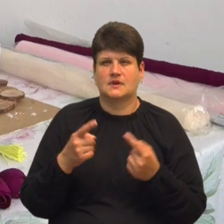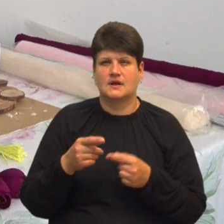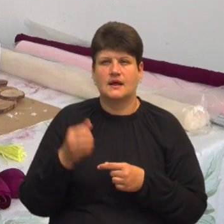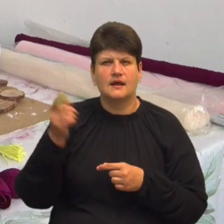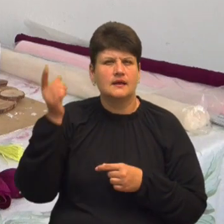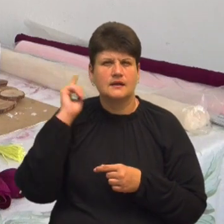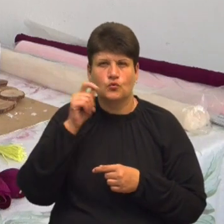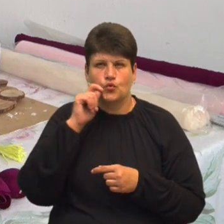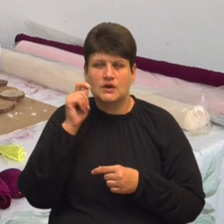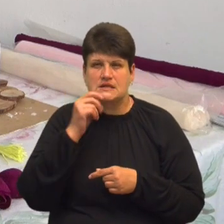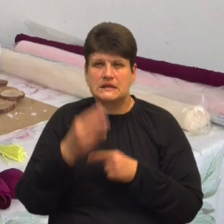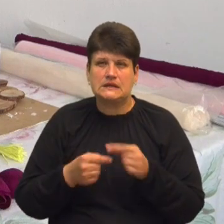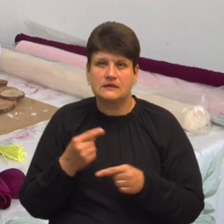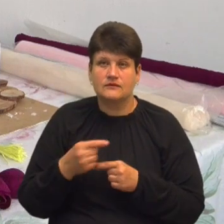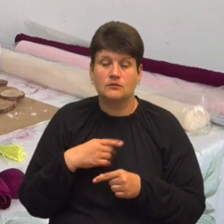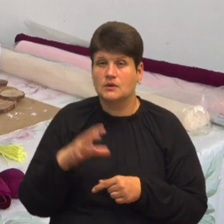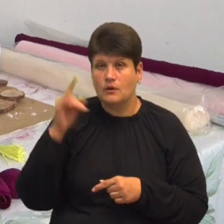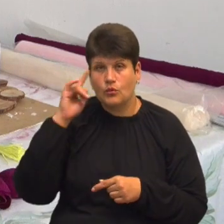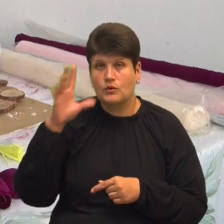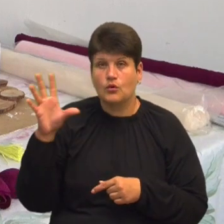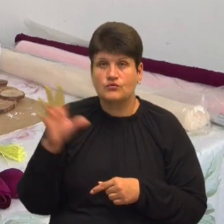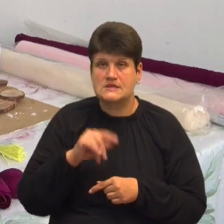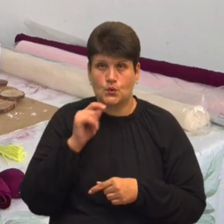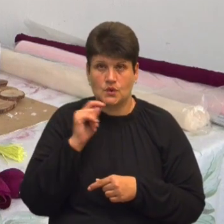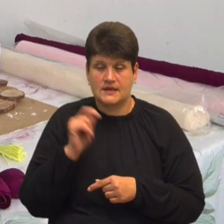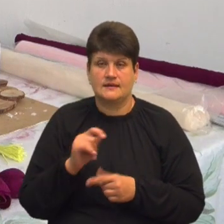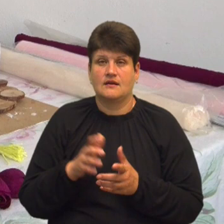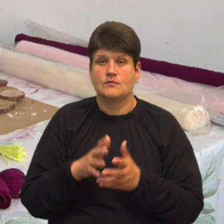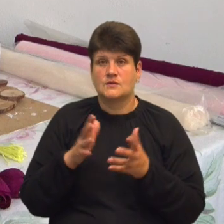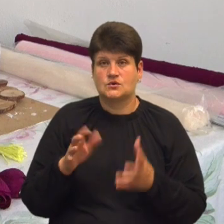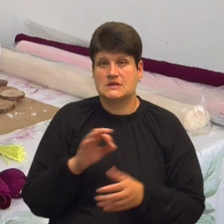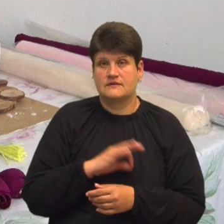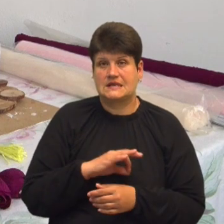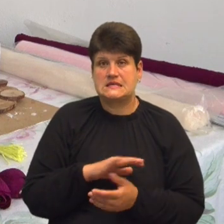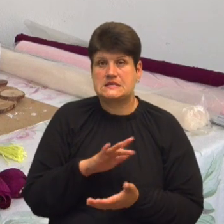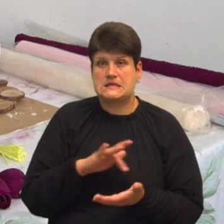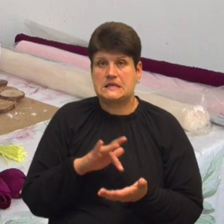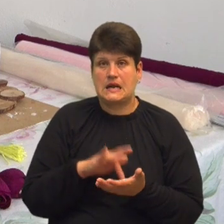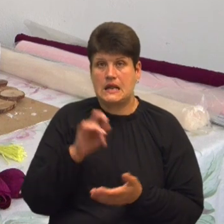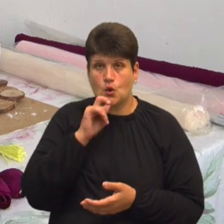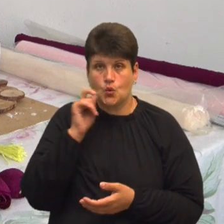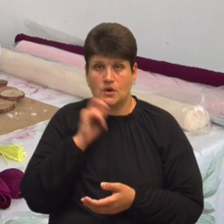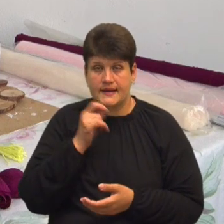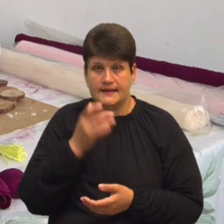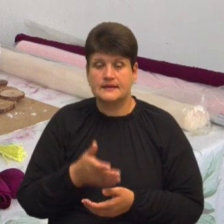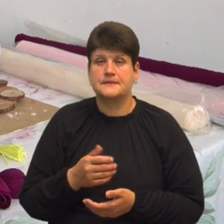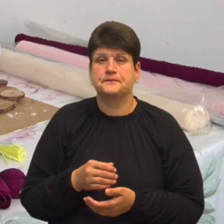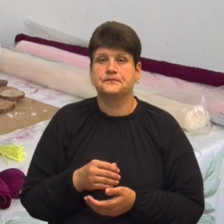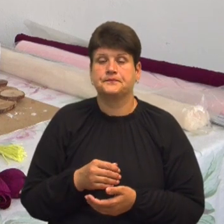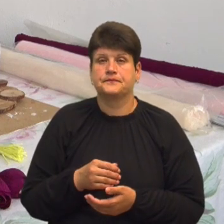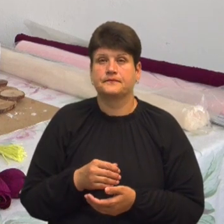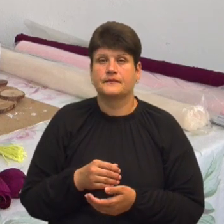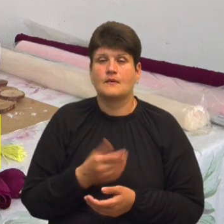віночки були популярні майже по всій Україні, але здебільшого використовується Центральна Україна. По